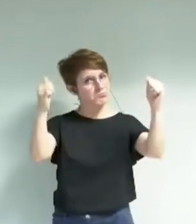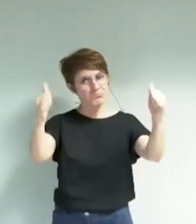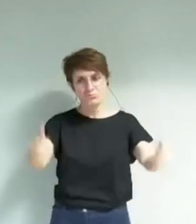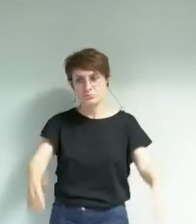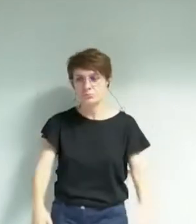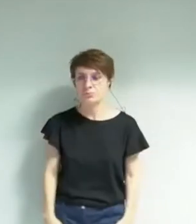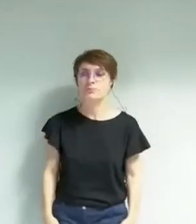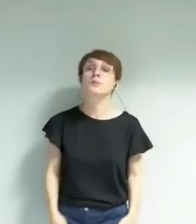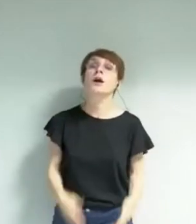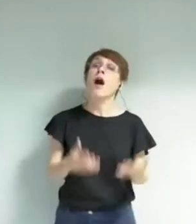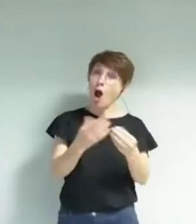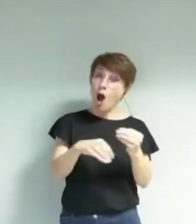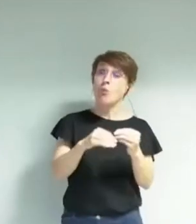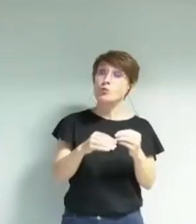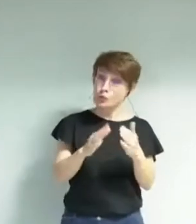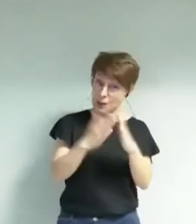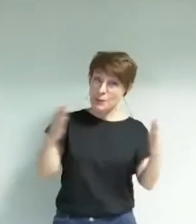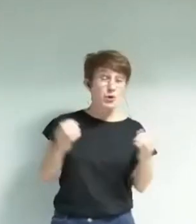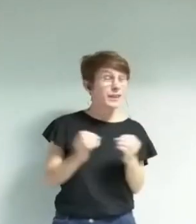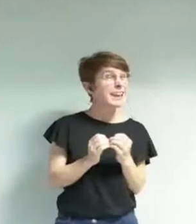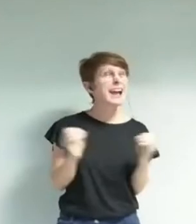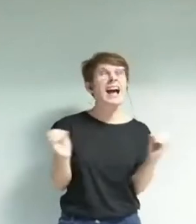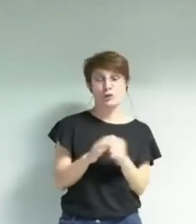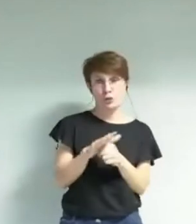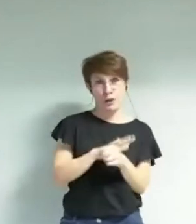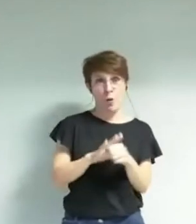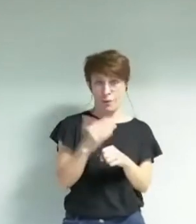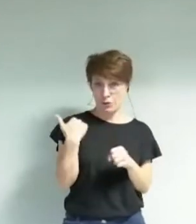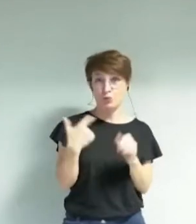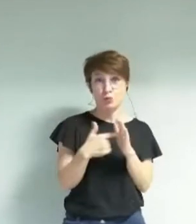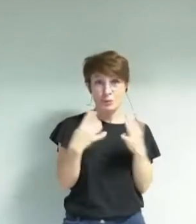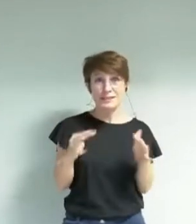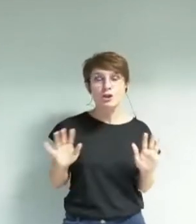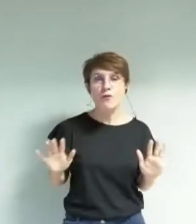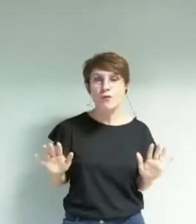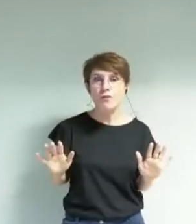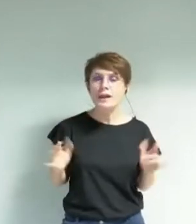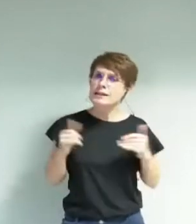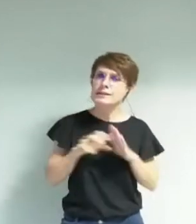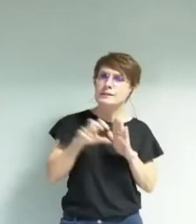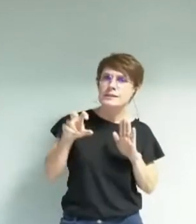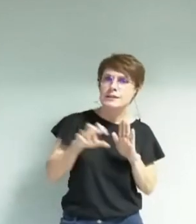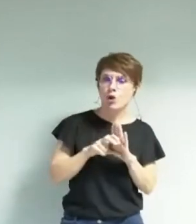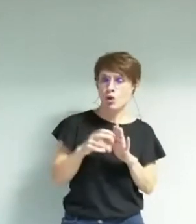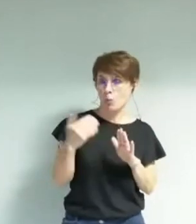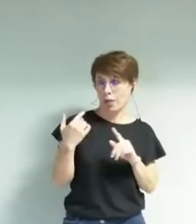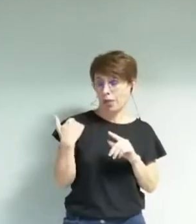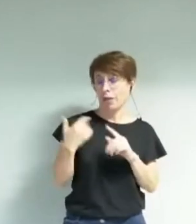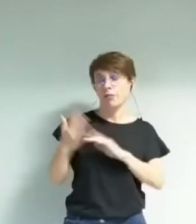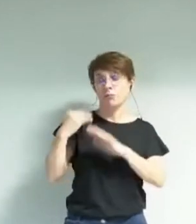D'autant plus que la gratuité est totale depuis 2019. A Grenoble, en 2017,